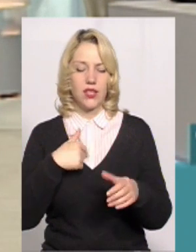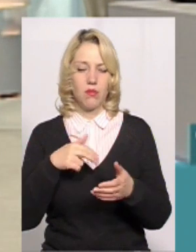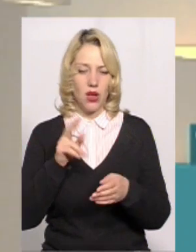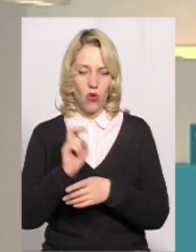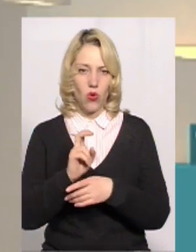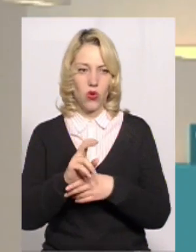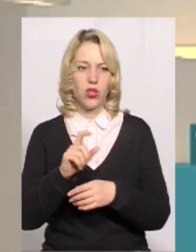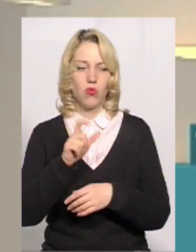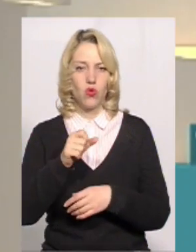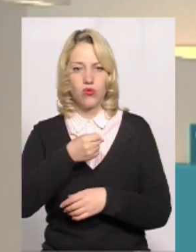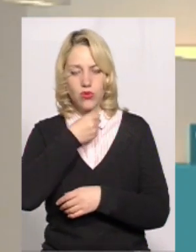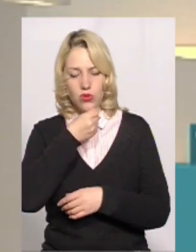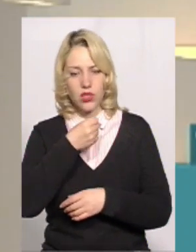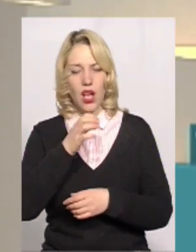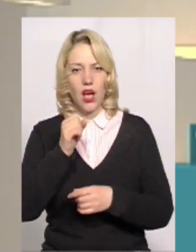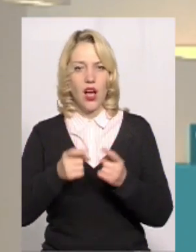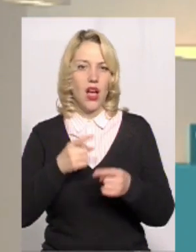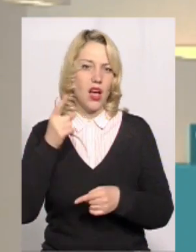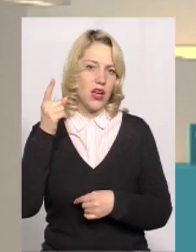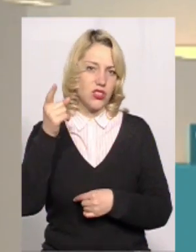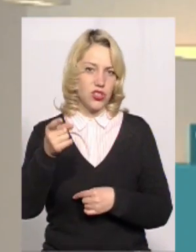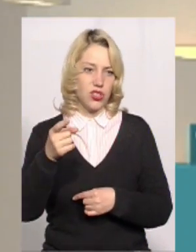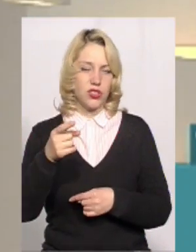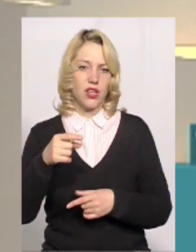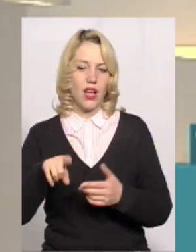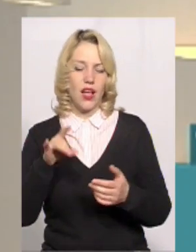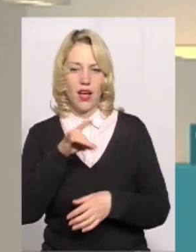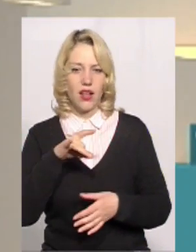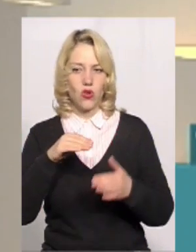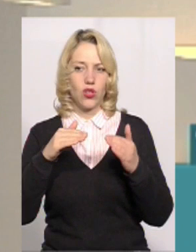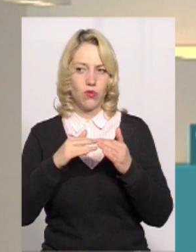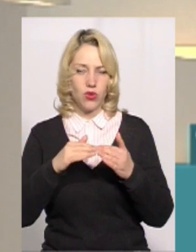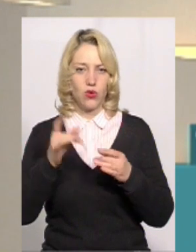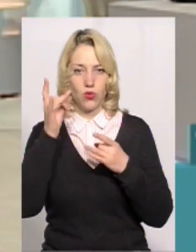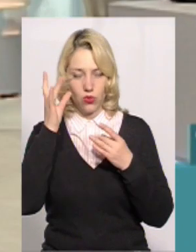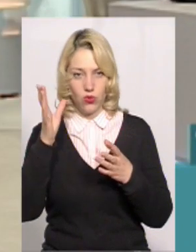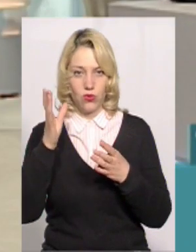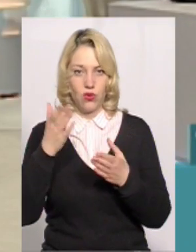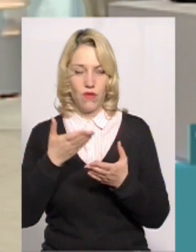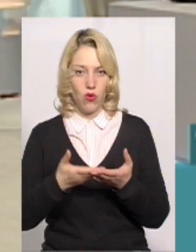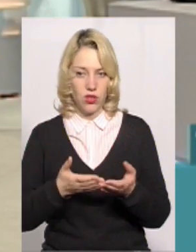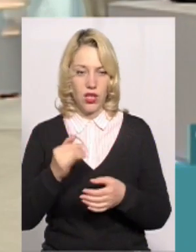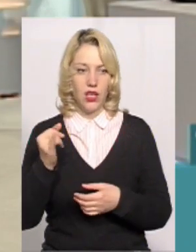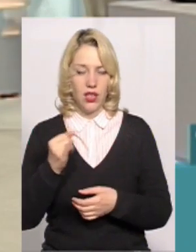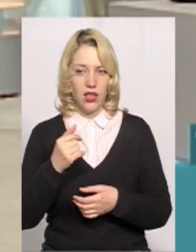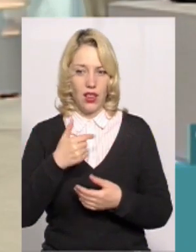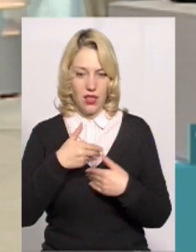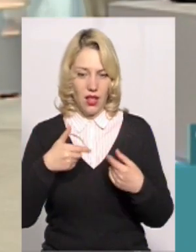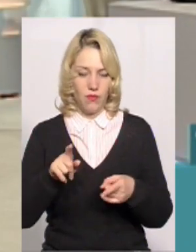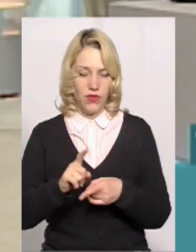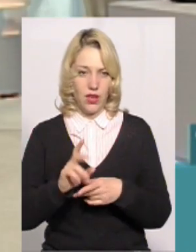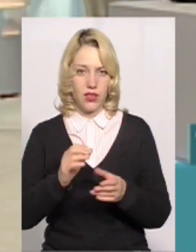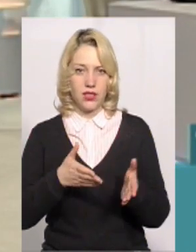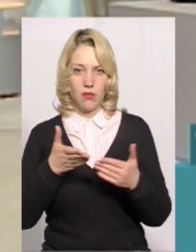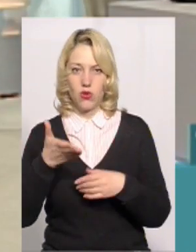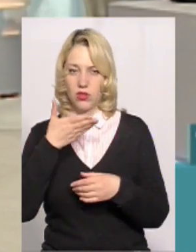похилого віку, аж в районний будинок культури. І нам так, і не